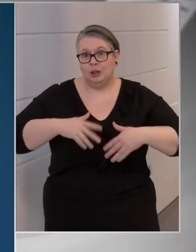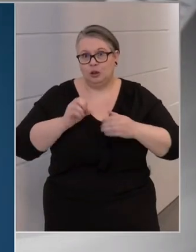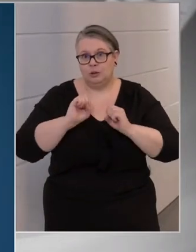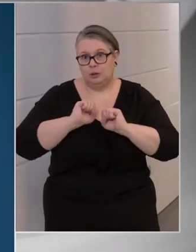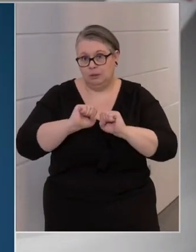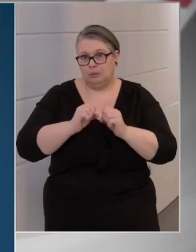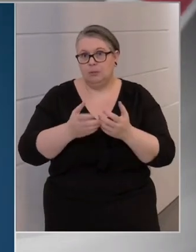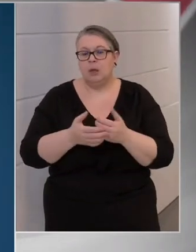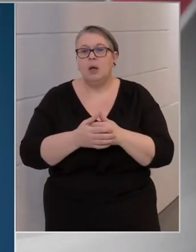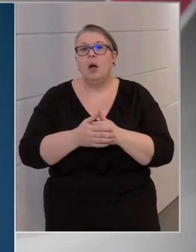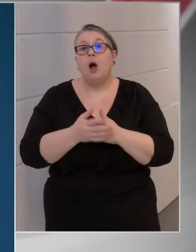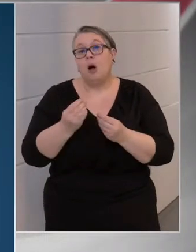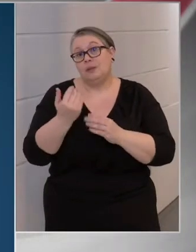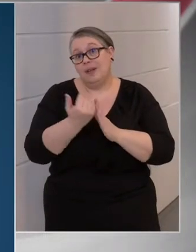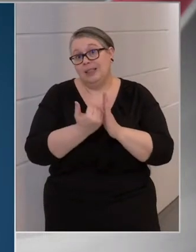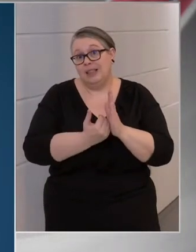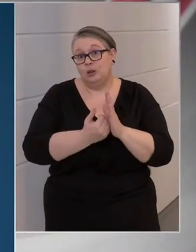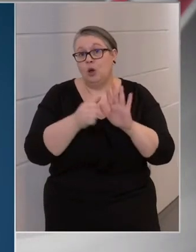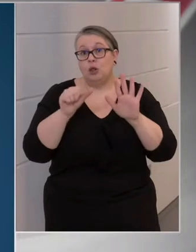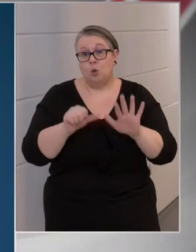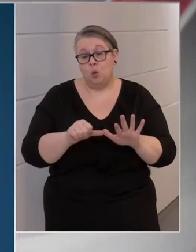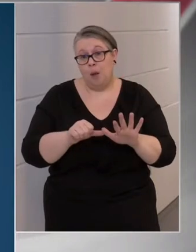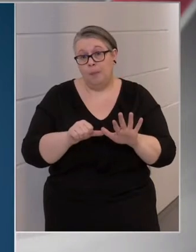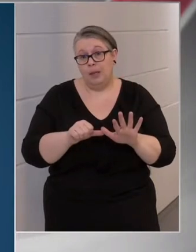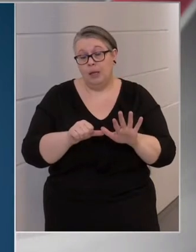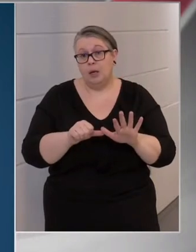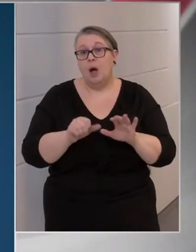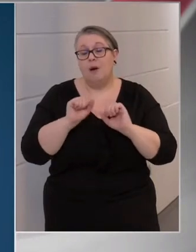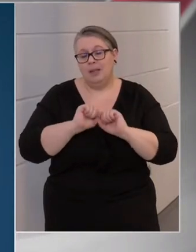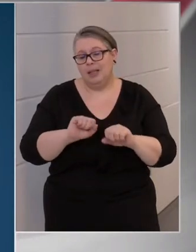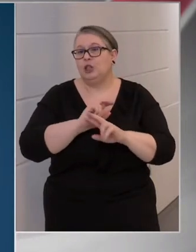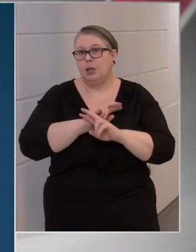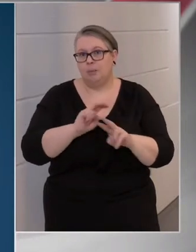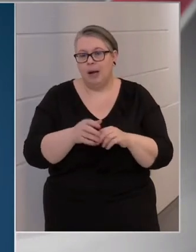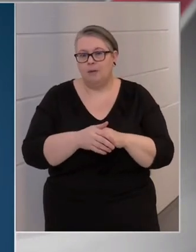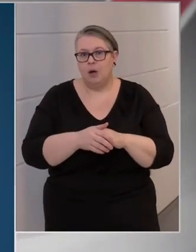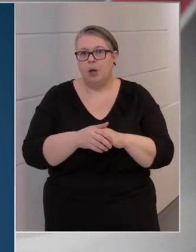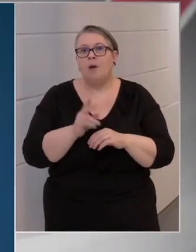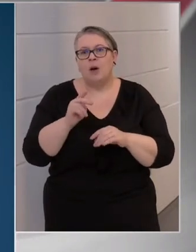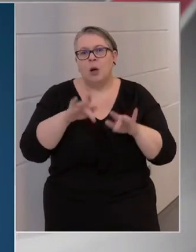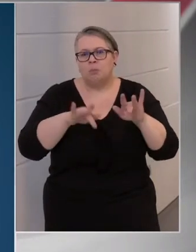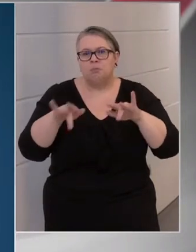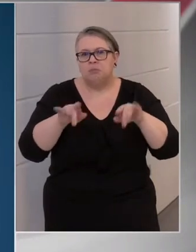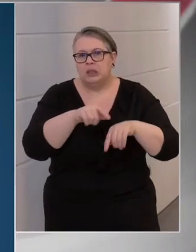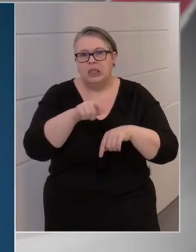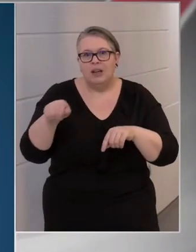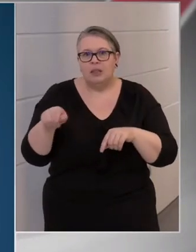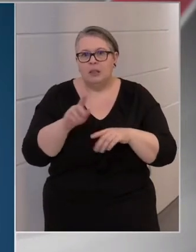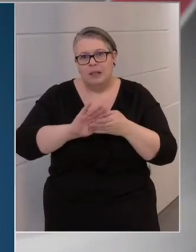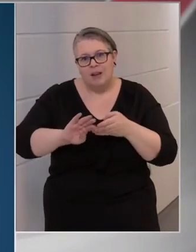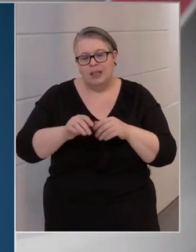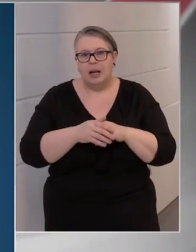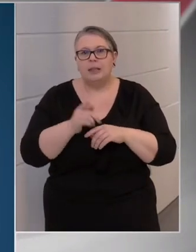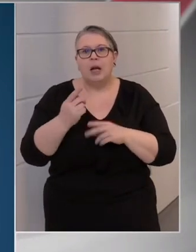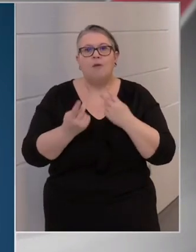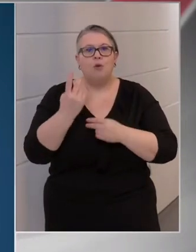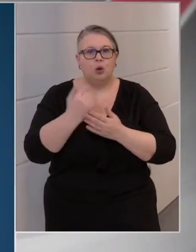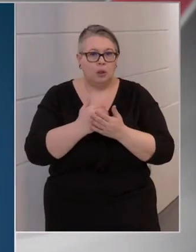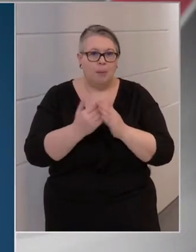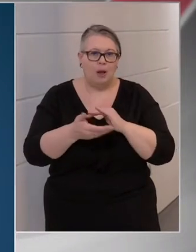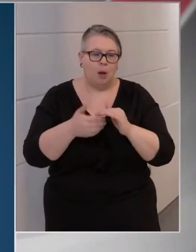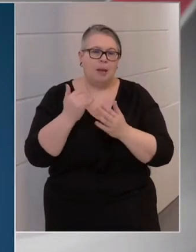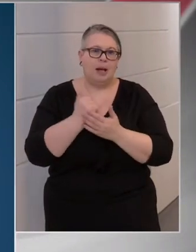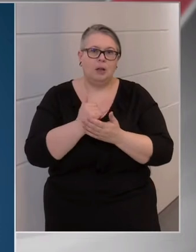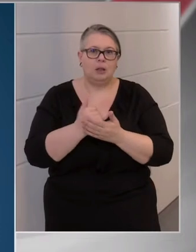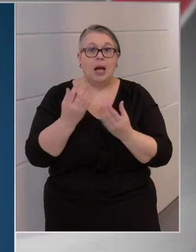azt feltételezzük, hogy hat hónapig ilyenkor a védettség fennáll. Vannak egyedi kivételek, de főszabályszerűen ez igaz. Hogy